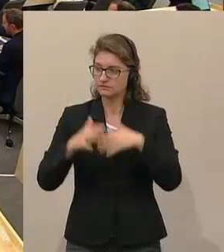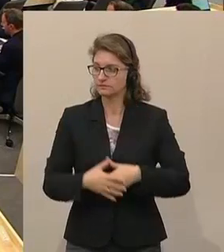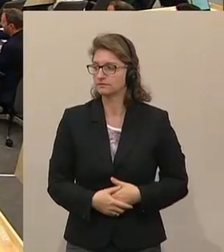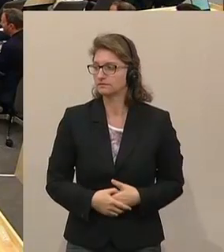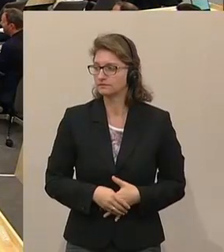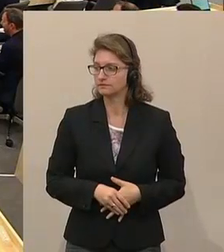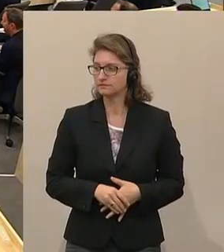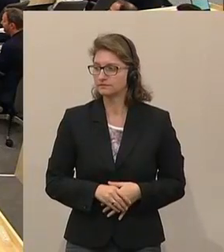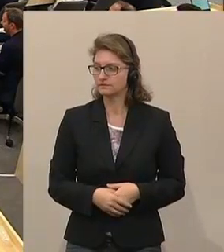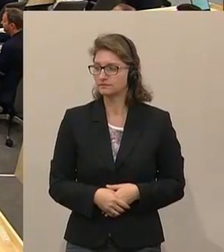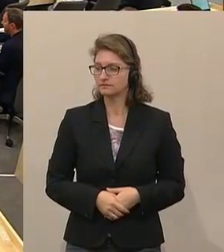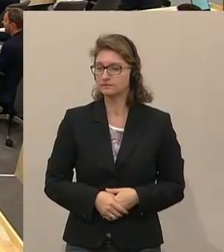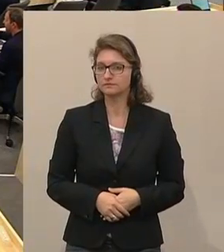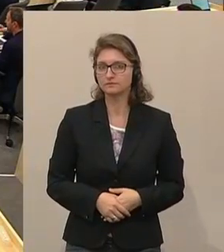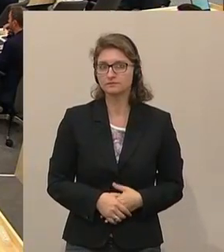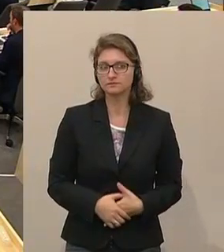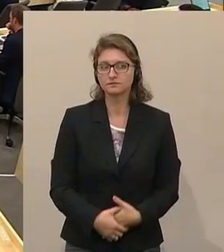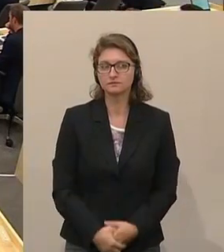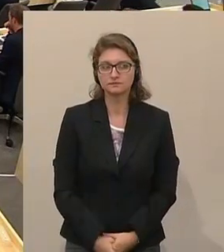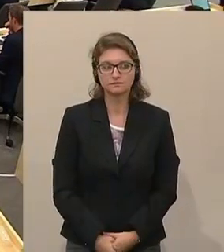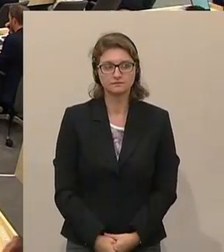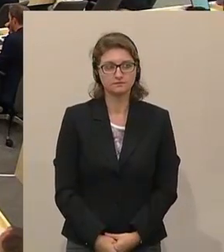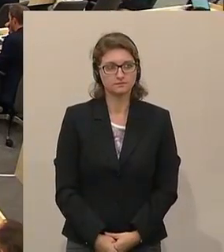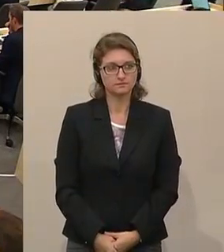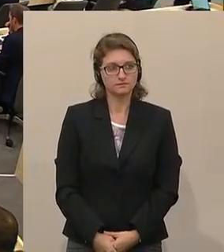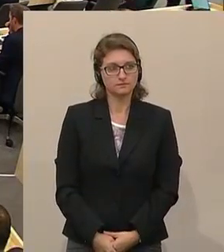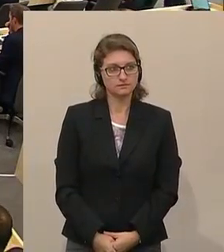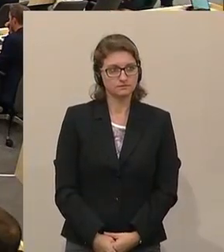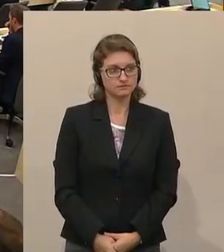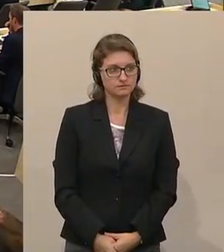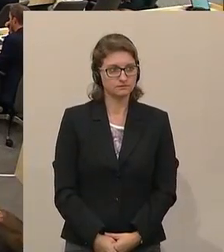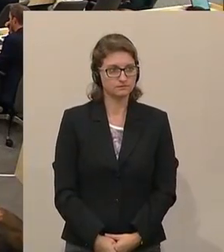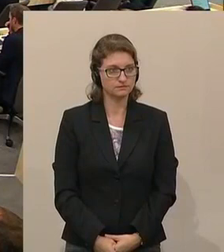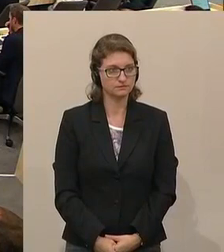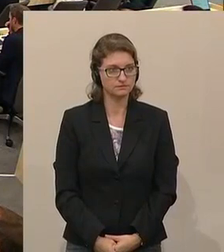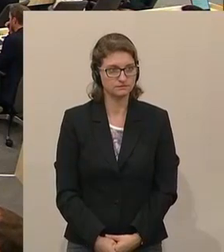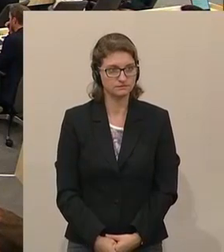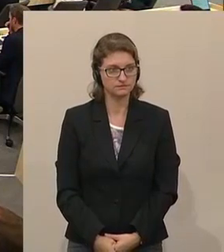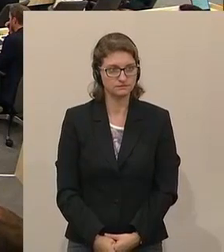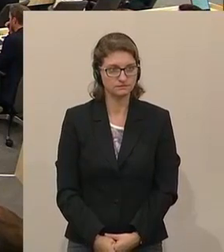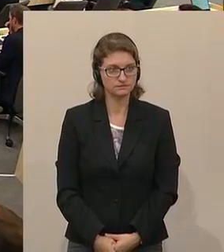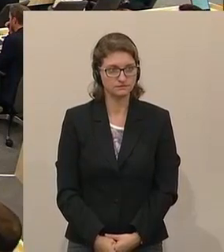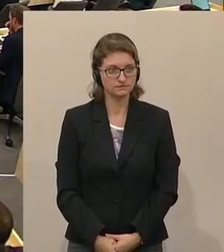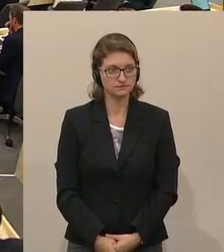Heinz-Christian Strache. Applaus Applaus Applaus